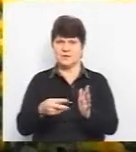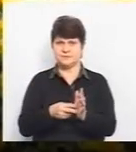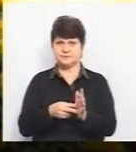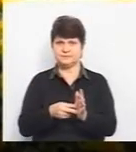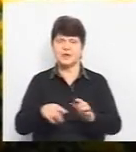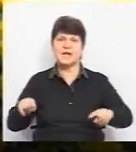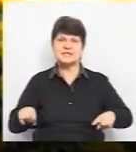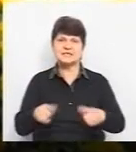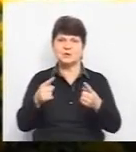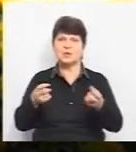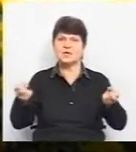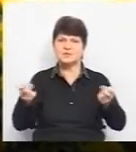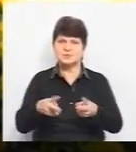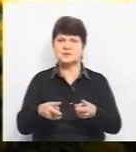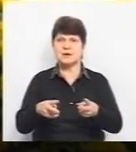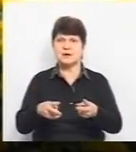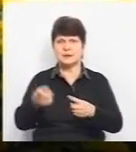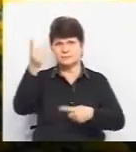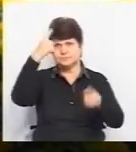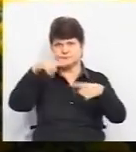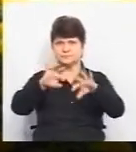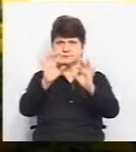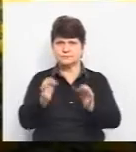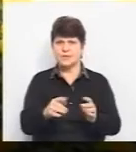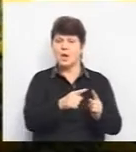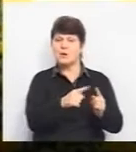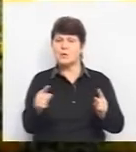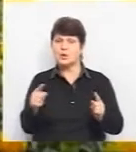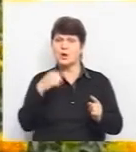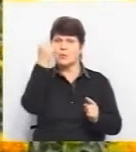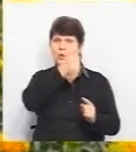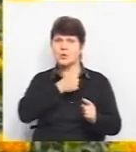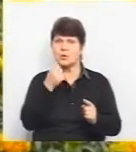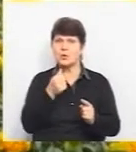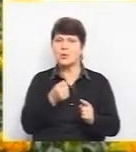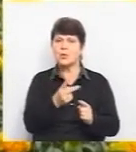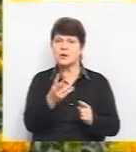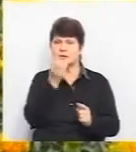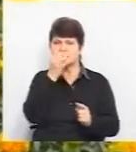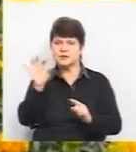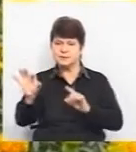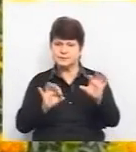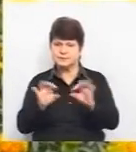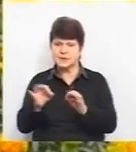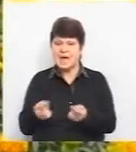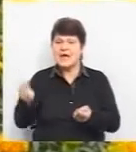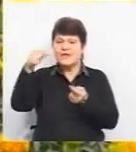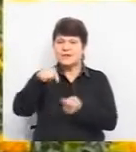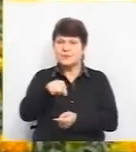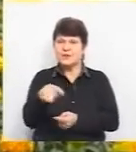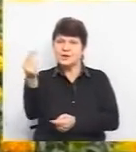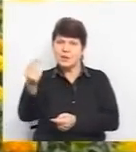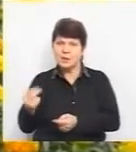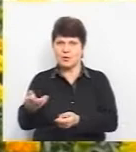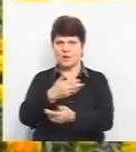Створюється спеціальний шахтний дизайн. Протягом року підбирається кількість квітів, і відповідно до цього ескізу, до малюнку,